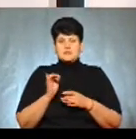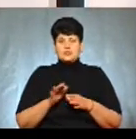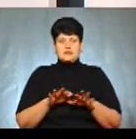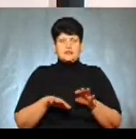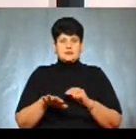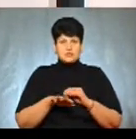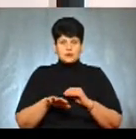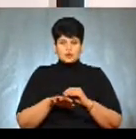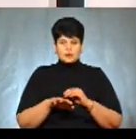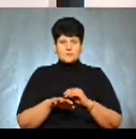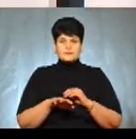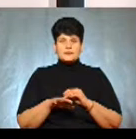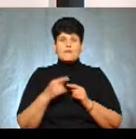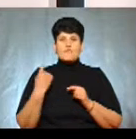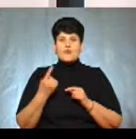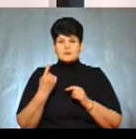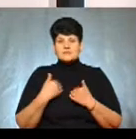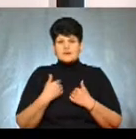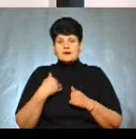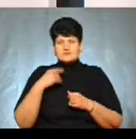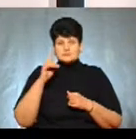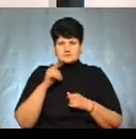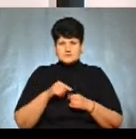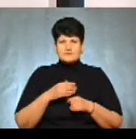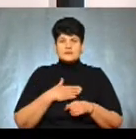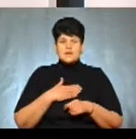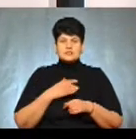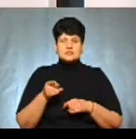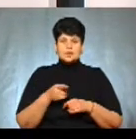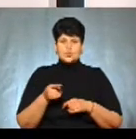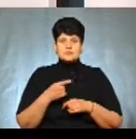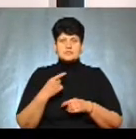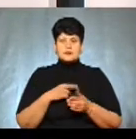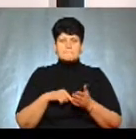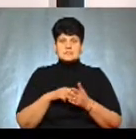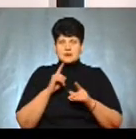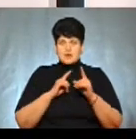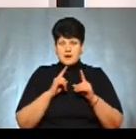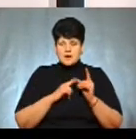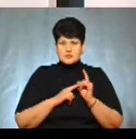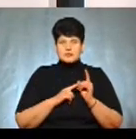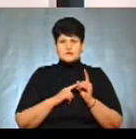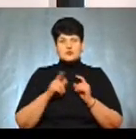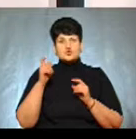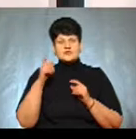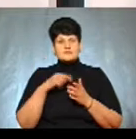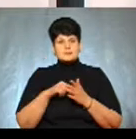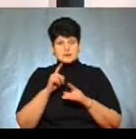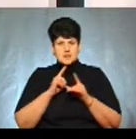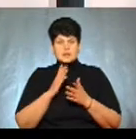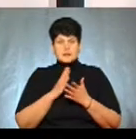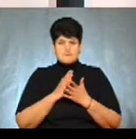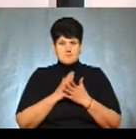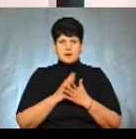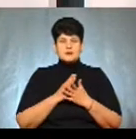територіях. В області, наскільки мені відомо, наша Тернопільська міська рада і Чорківська міська рада мають